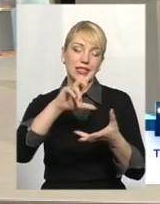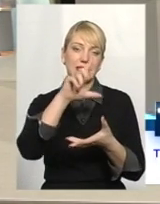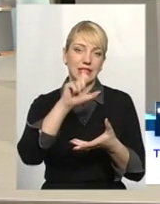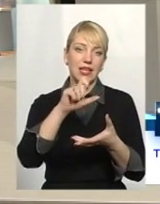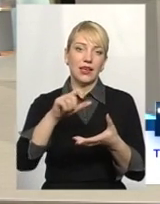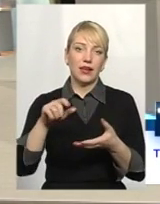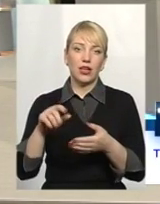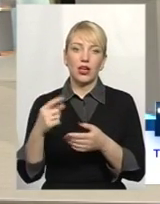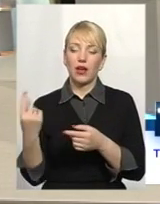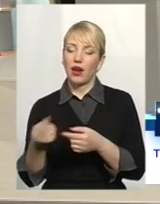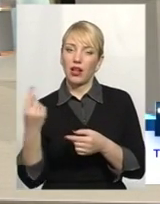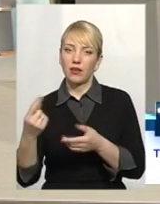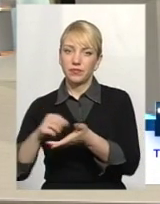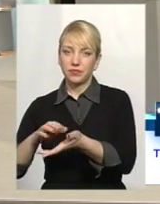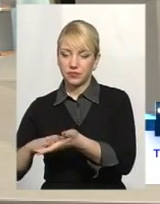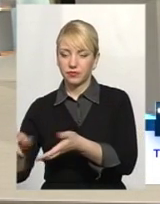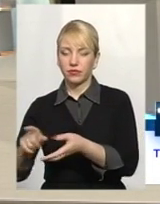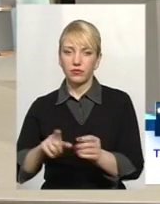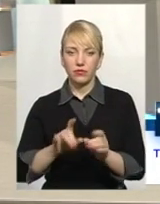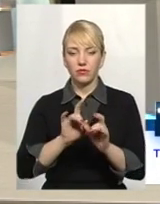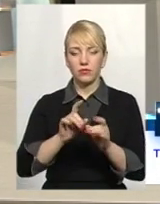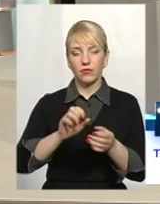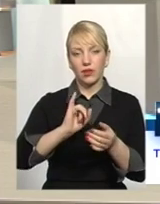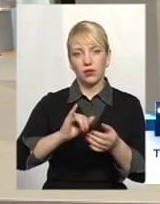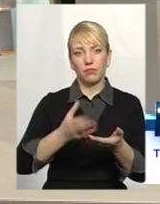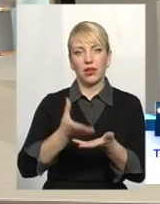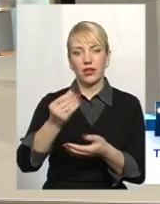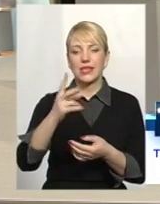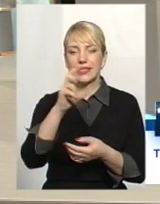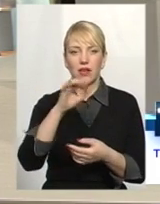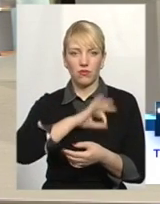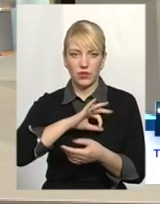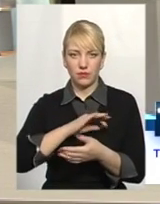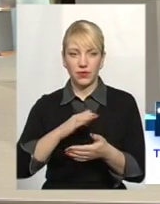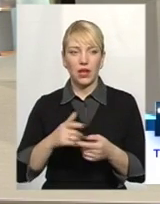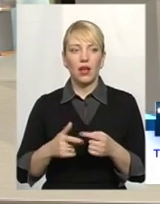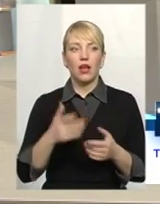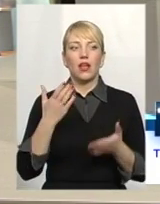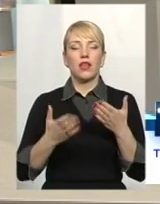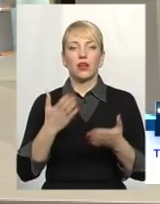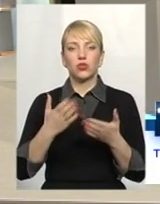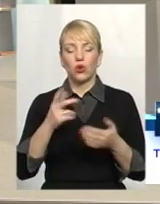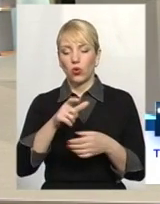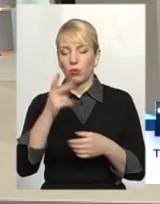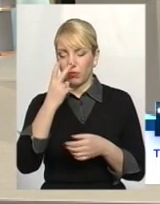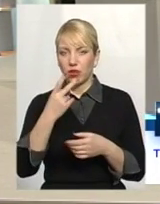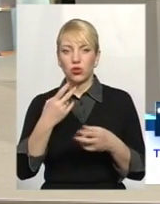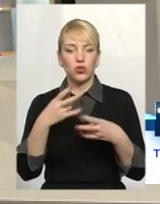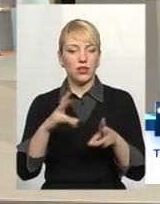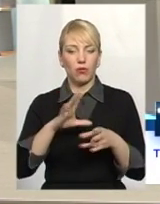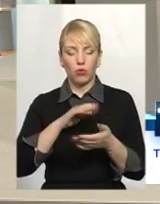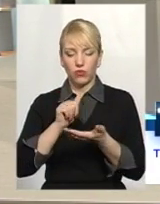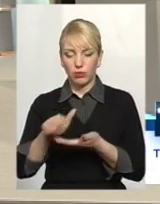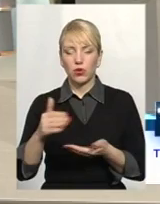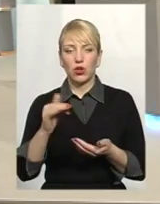лічильнику. Тобто, якщо мешканці будинку таки побачили, що не варто було відмовлятися і хочуть таки поставити